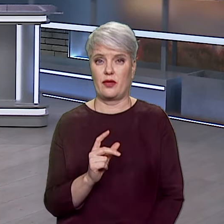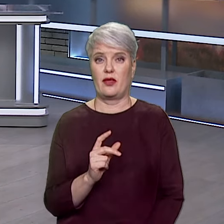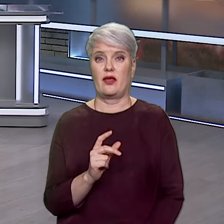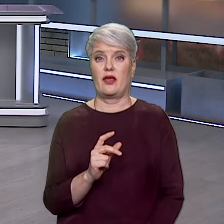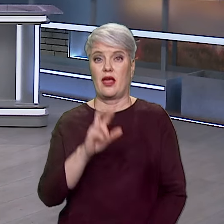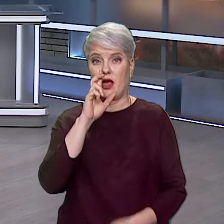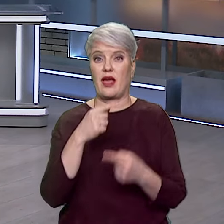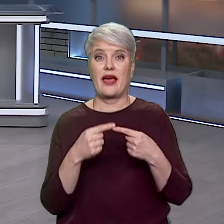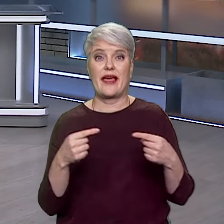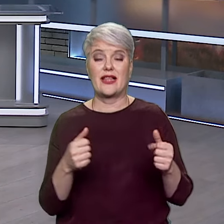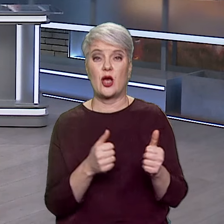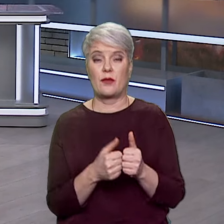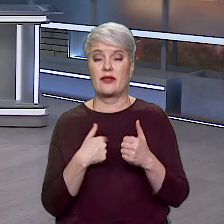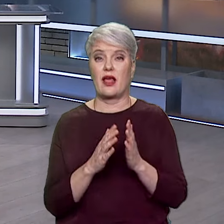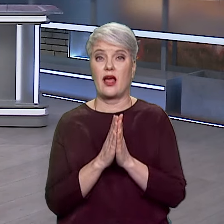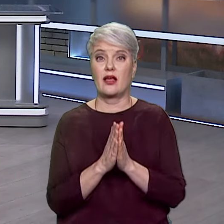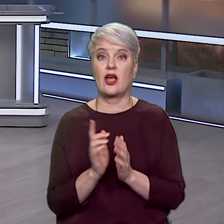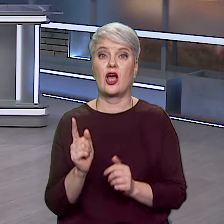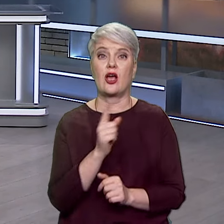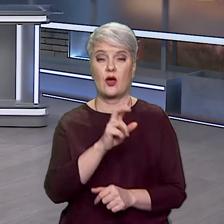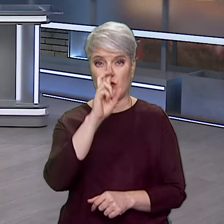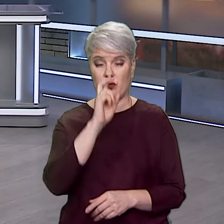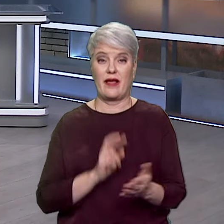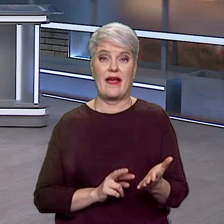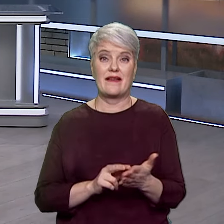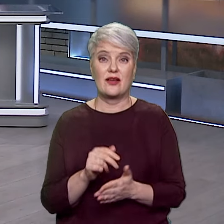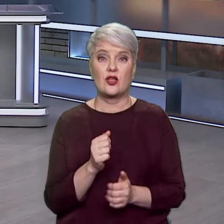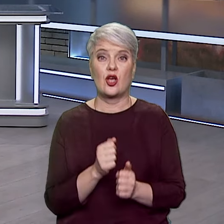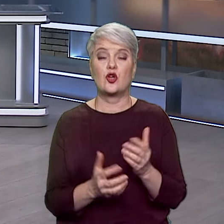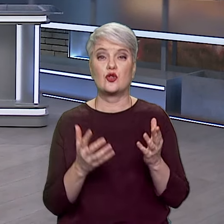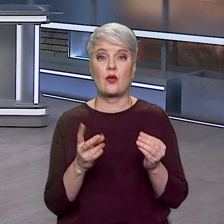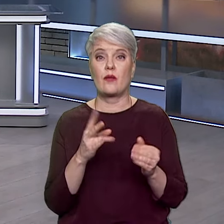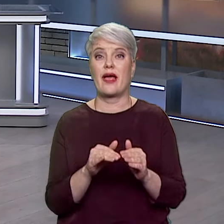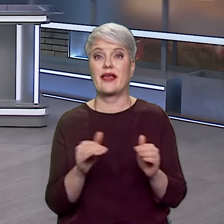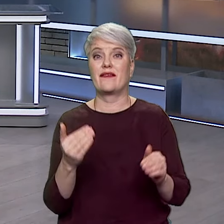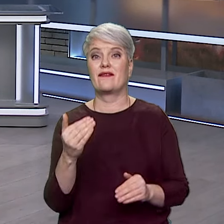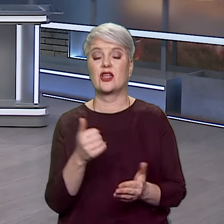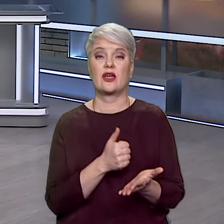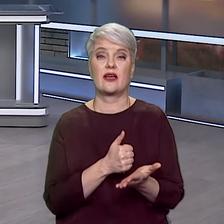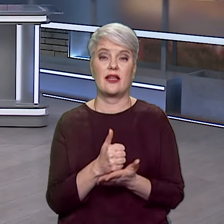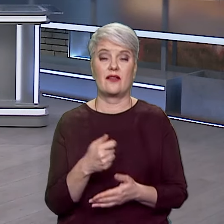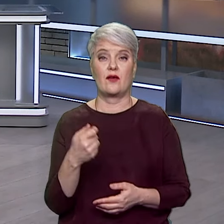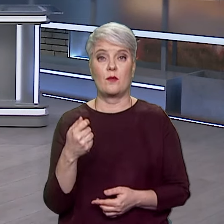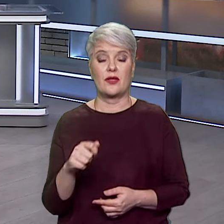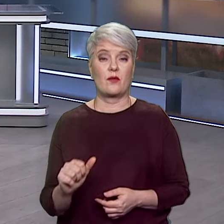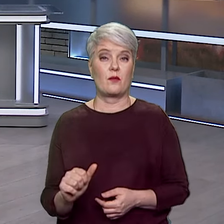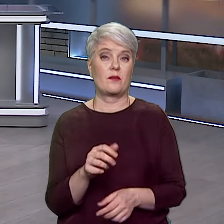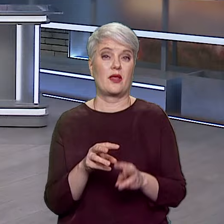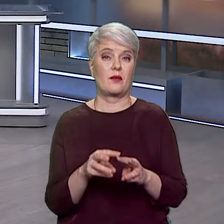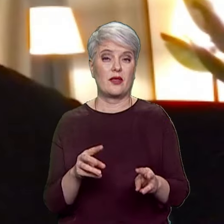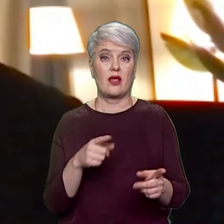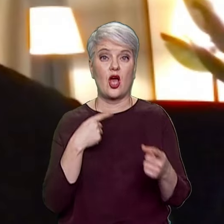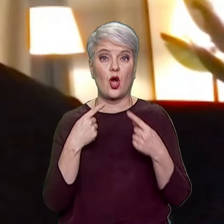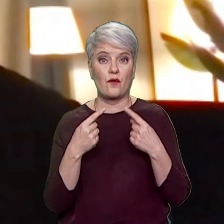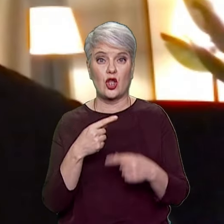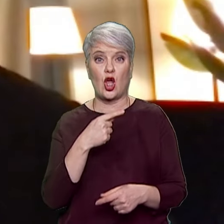Я закликаю кожну країну виходьте кожного дня на рівні ваших лідерів, президентів та прем'єр-міністрів і говоріть про